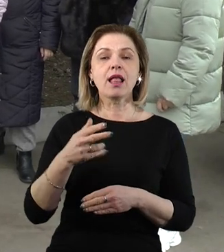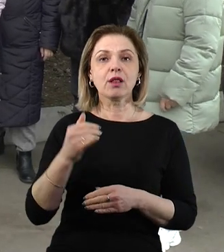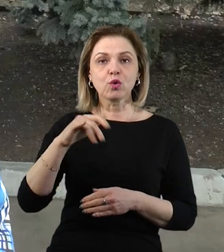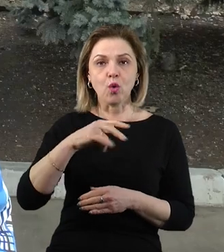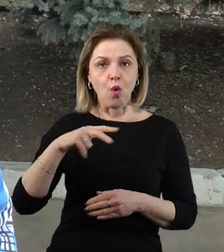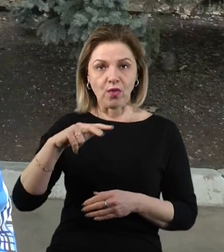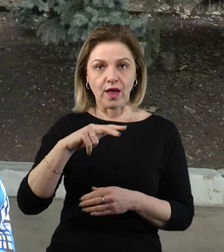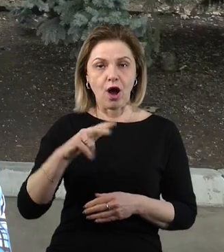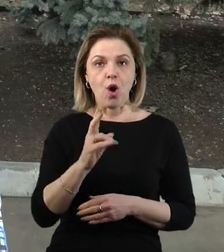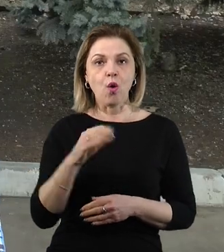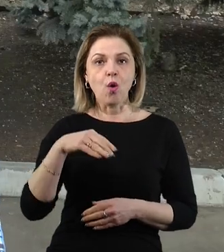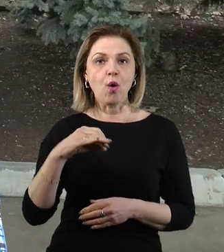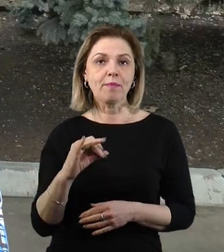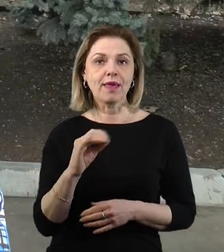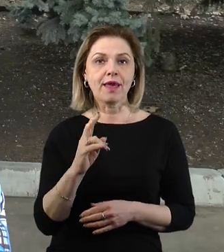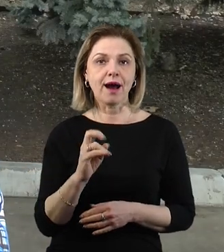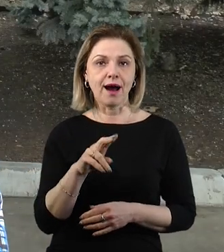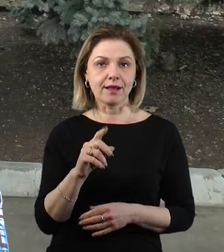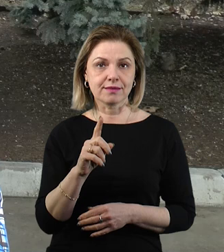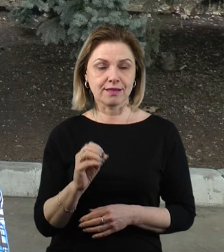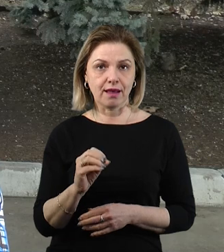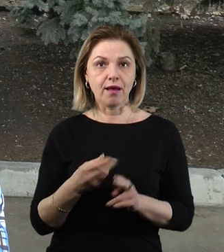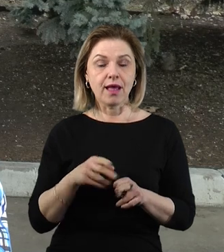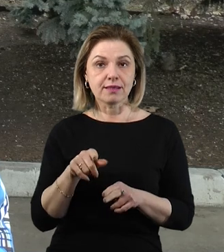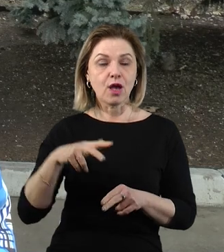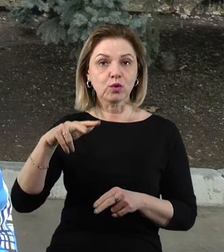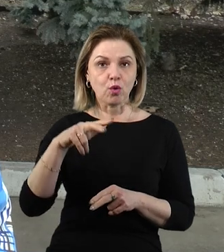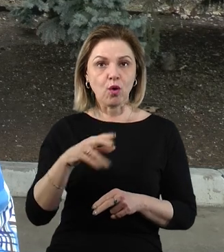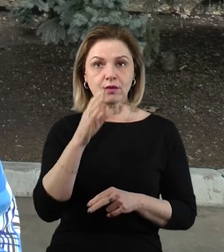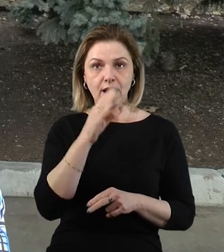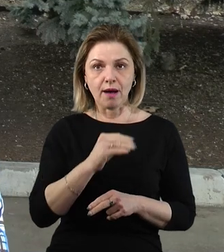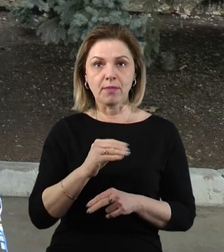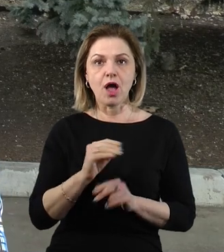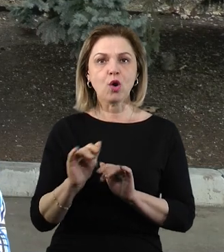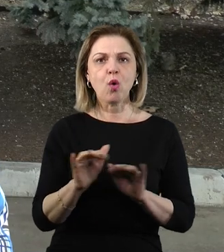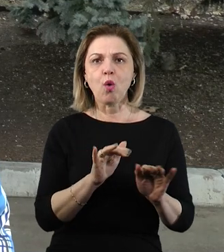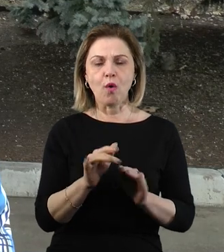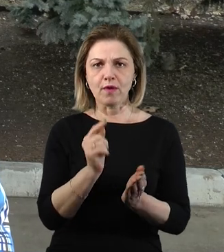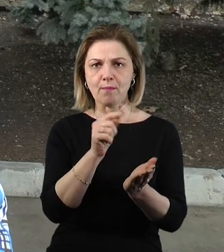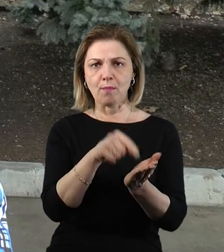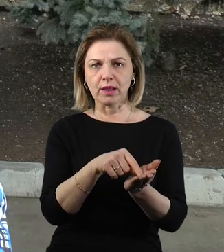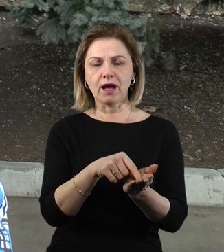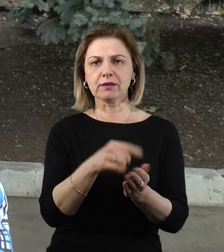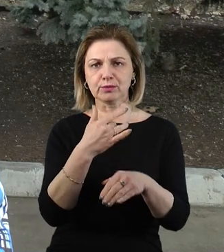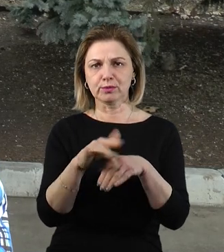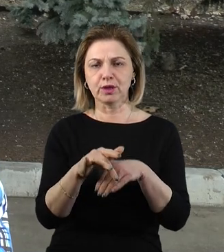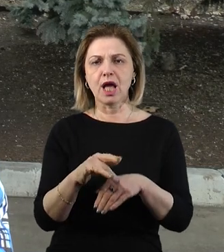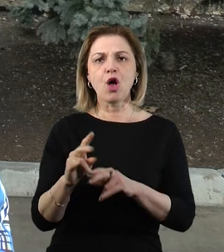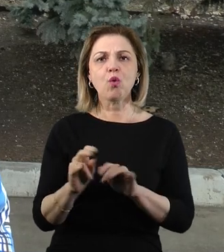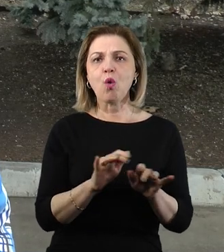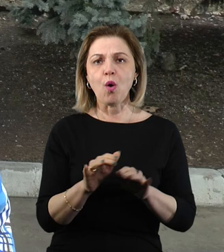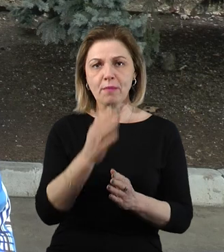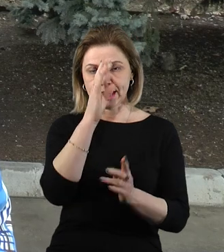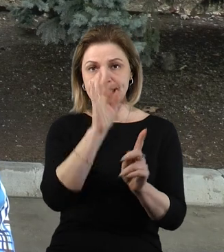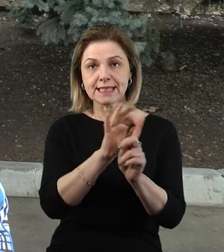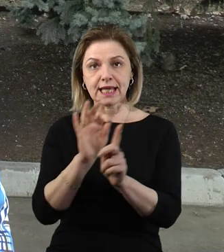Камікадзе. Який здатен уражати як рухомі, так і нерухомі цілі. Фактично